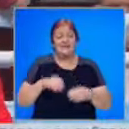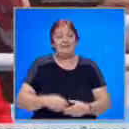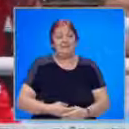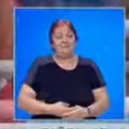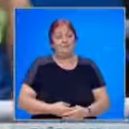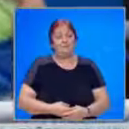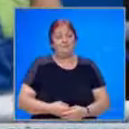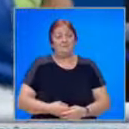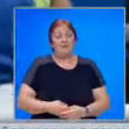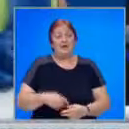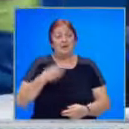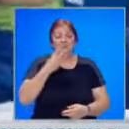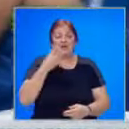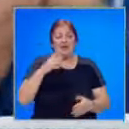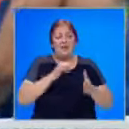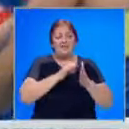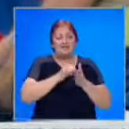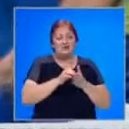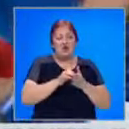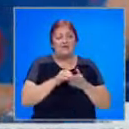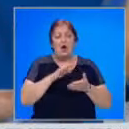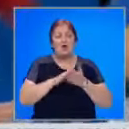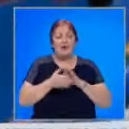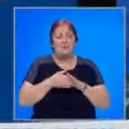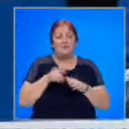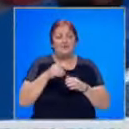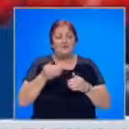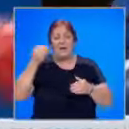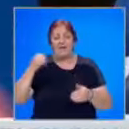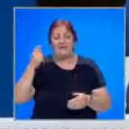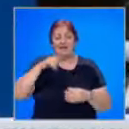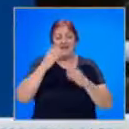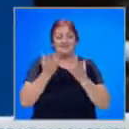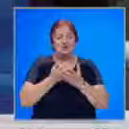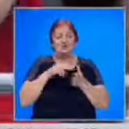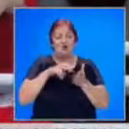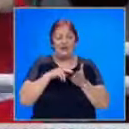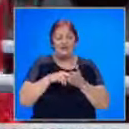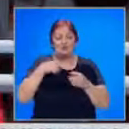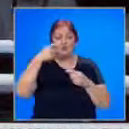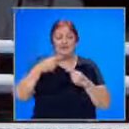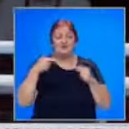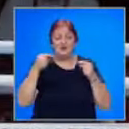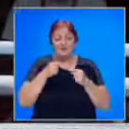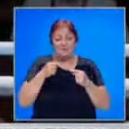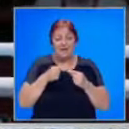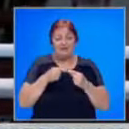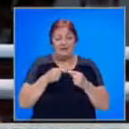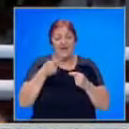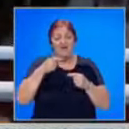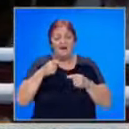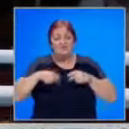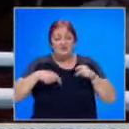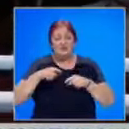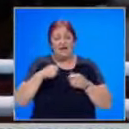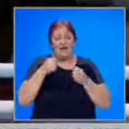5-6 изречения. Отработват се предния ден чисто технически за следващия съперник. И в